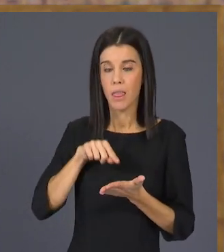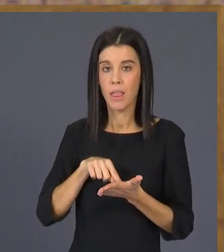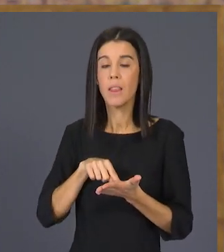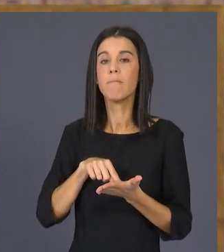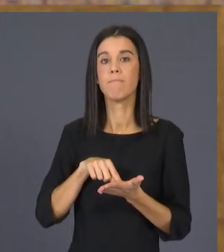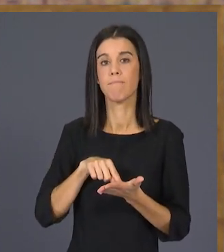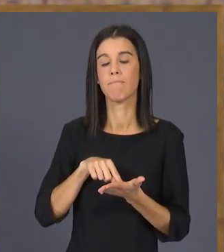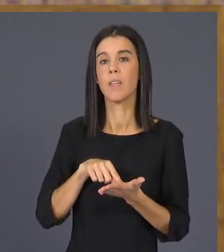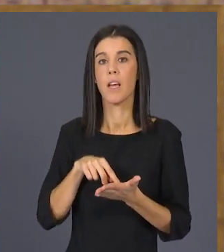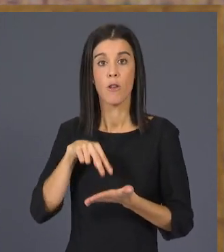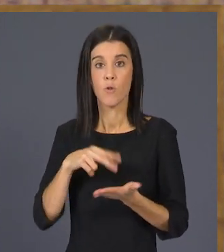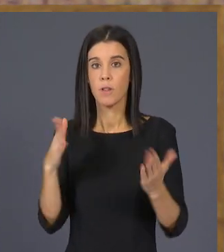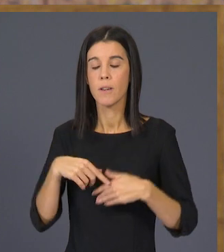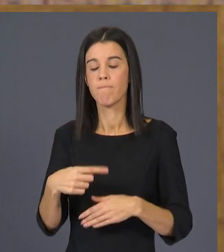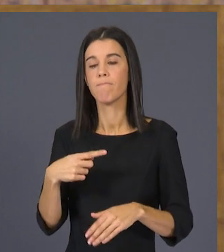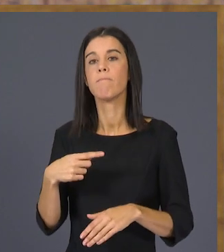una memòria constant.